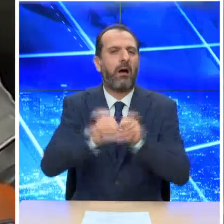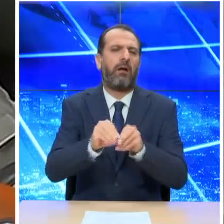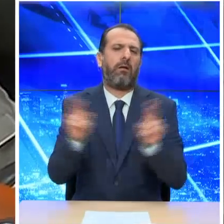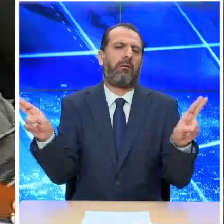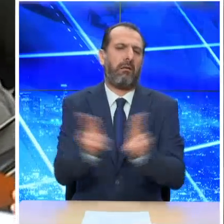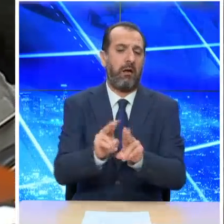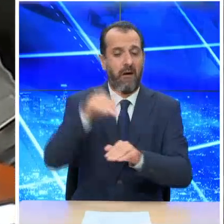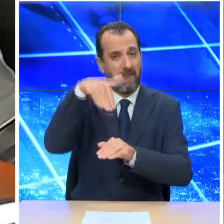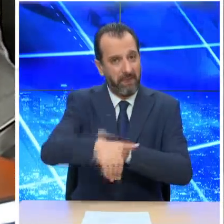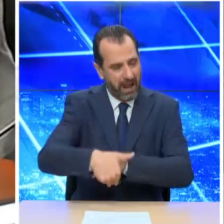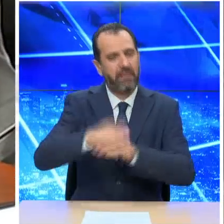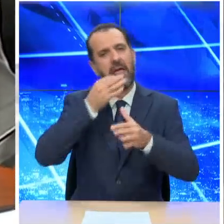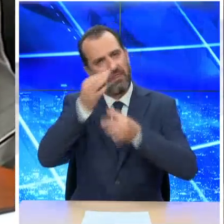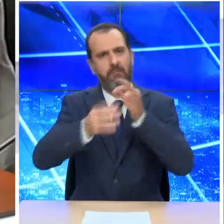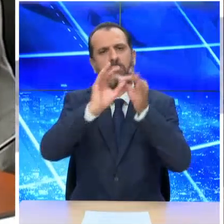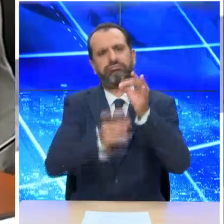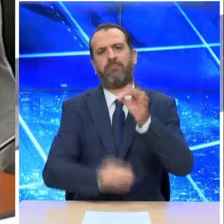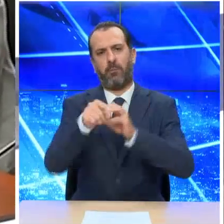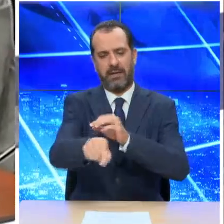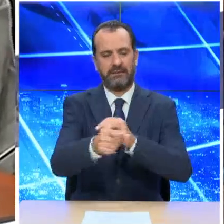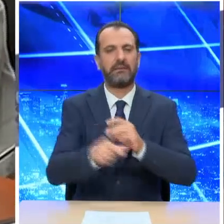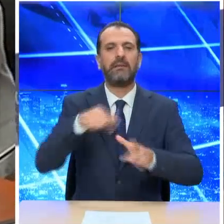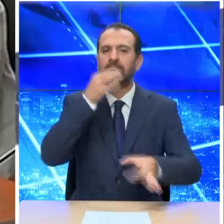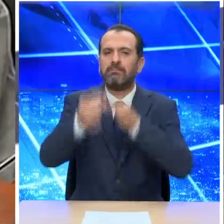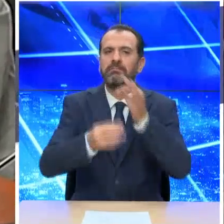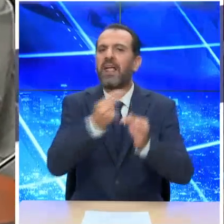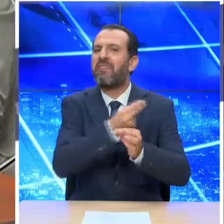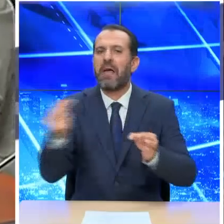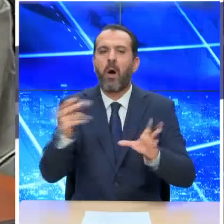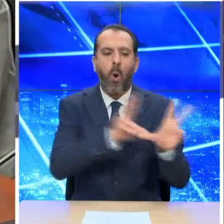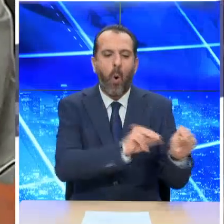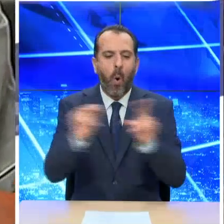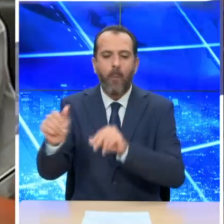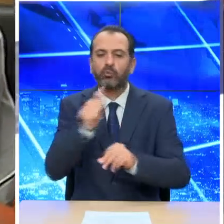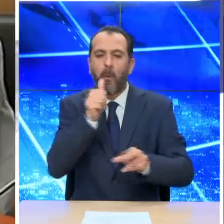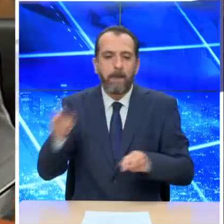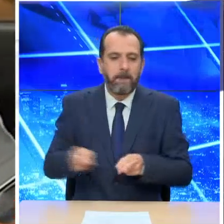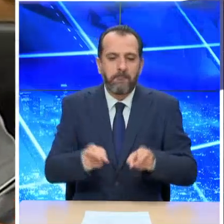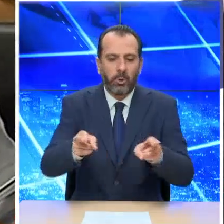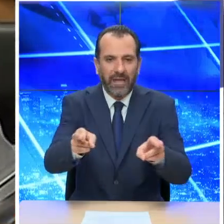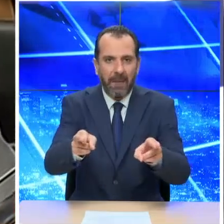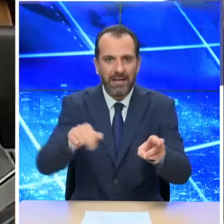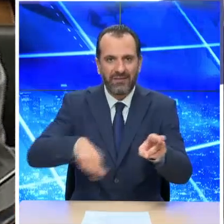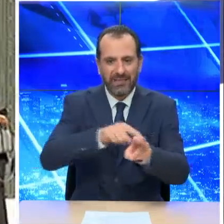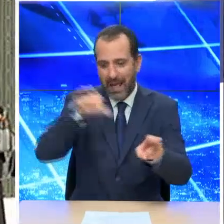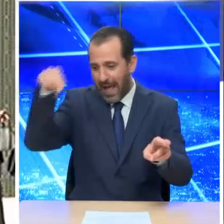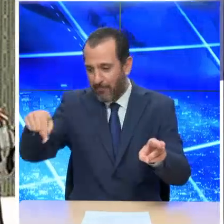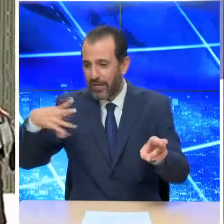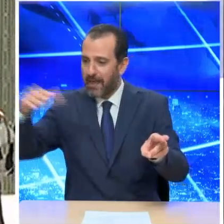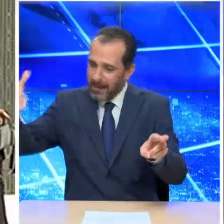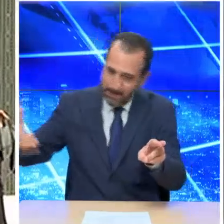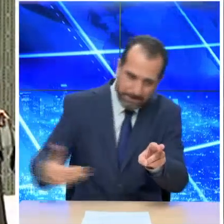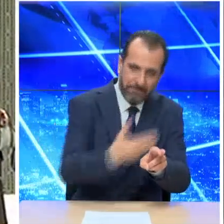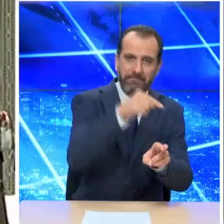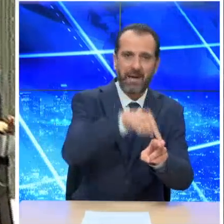στο συνεδριακό κέντρο Ιωάννης Βελίδης. Θα μιλήσω συγκεκριμένα για το πως θα περάσουμε στην Αλλιόχθη είμαστε στο μέσον του ποταμού η